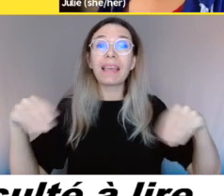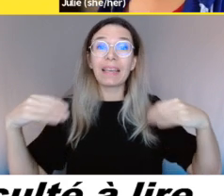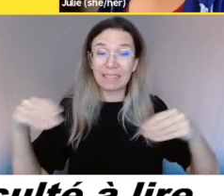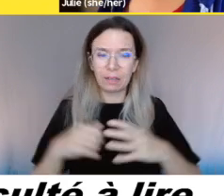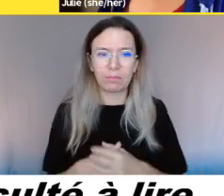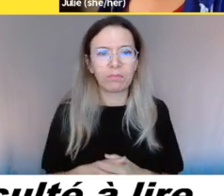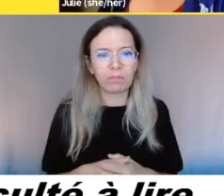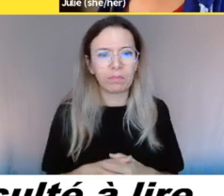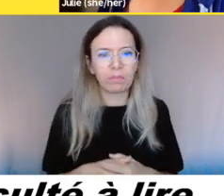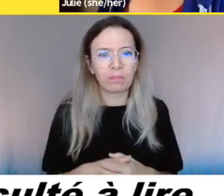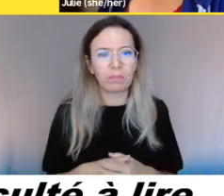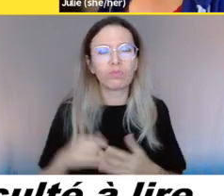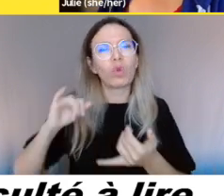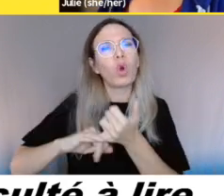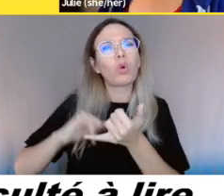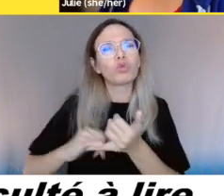rester jusqu'à 16 heures.